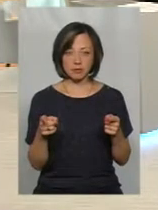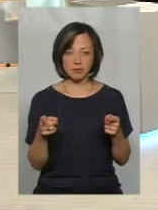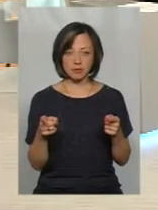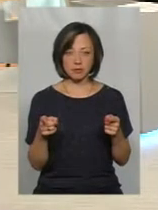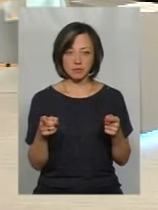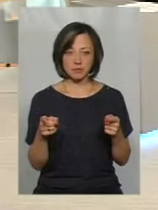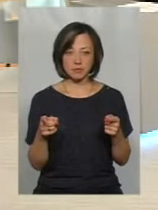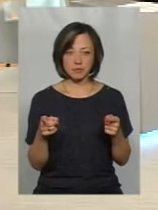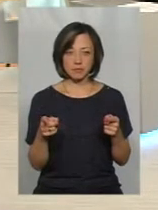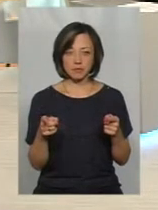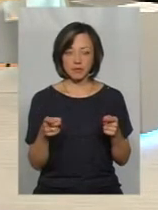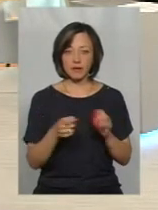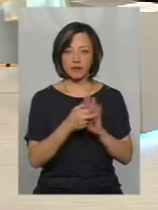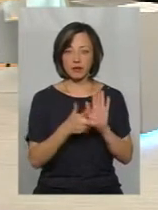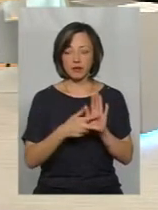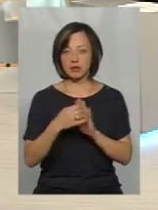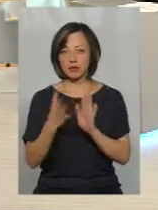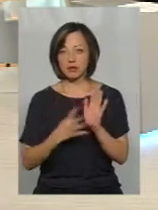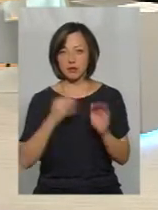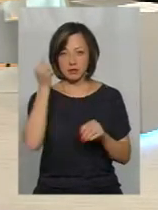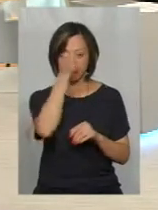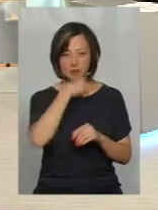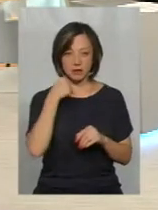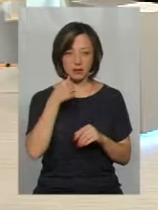саме 18-19 рік.